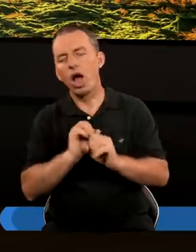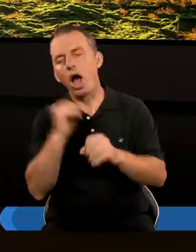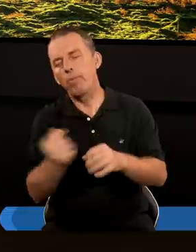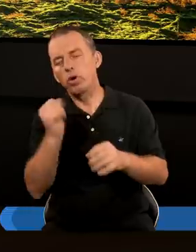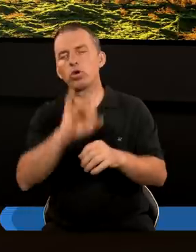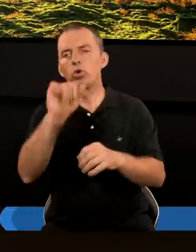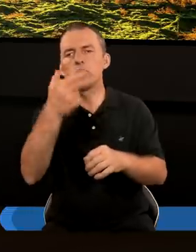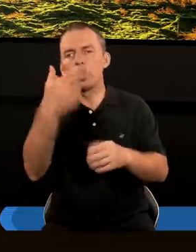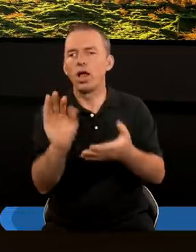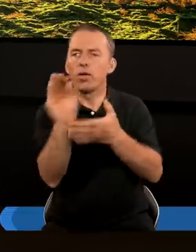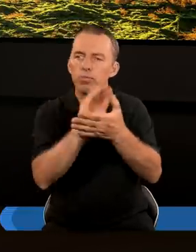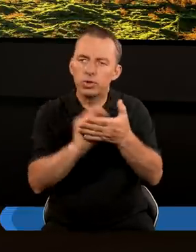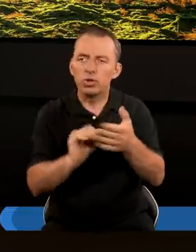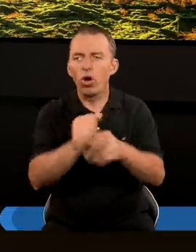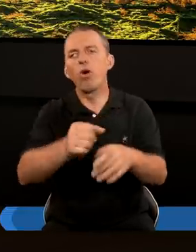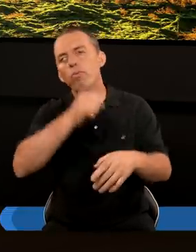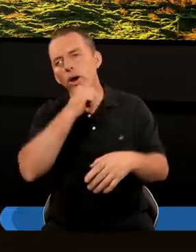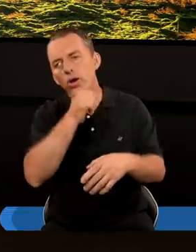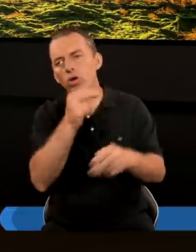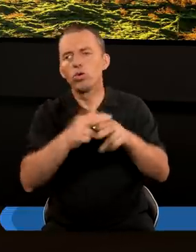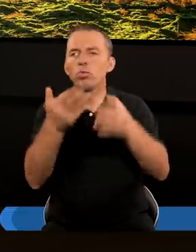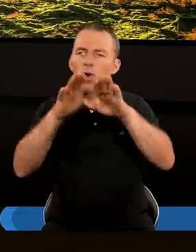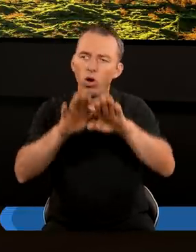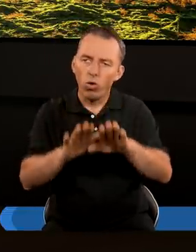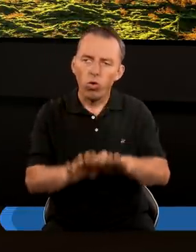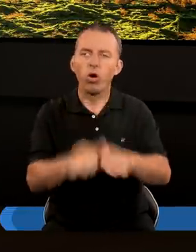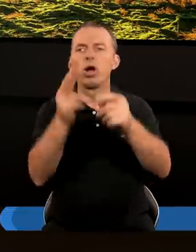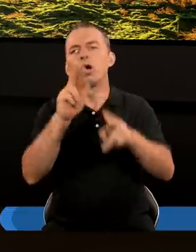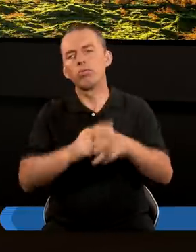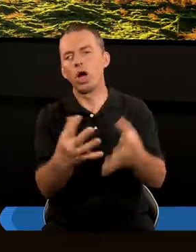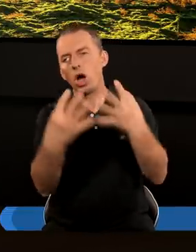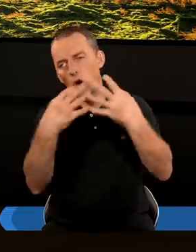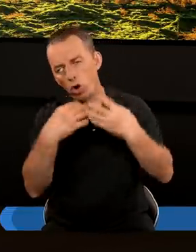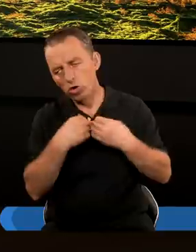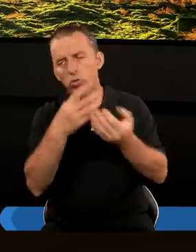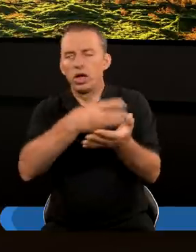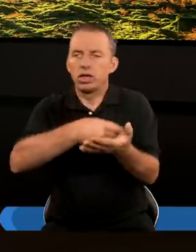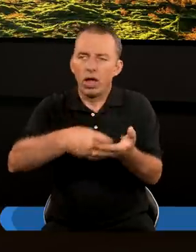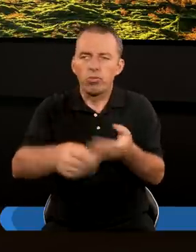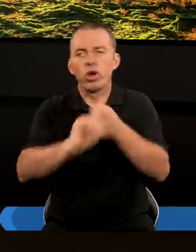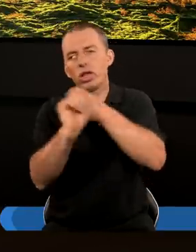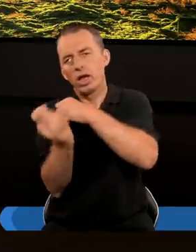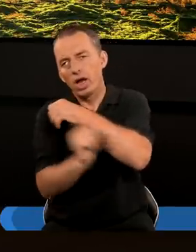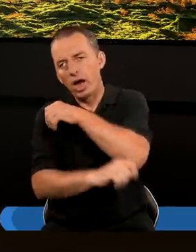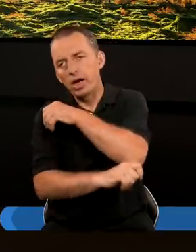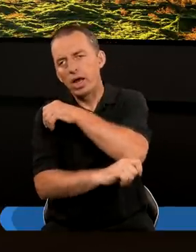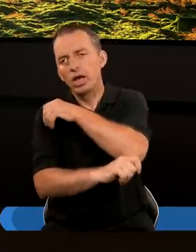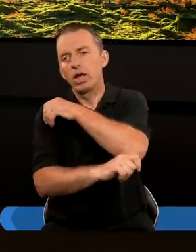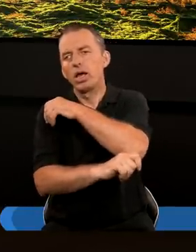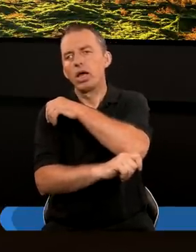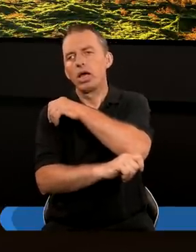apostoł Jan Pisze o Babilonie Babilonie, który ma upaść Który ma otrzymać zapłatę i karę